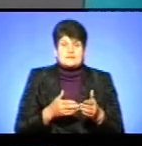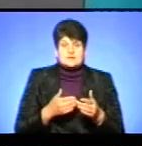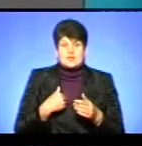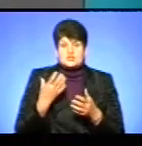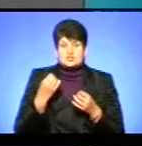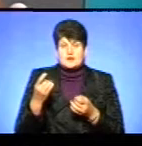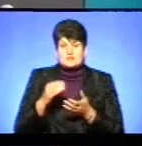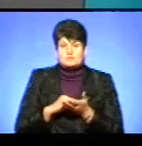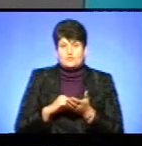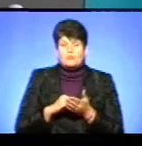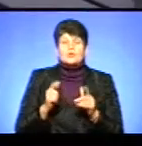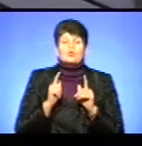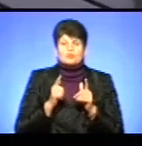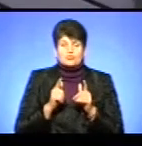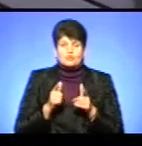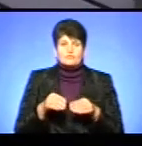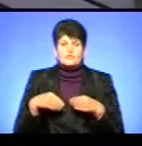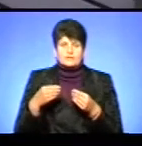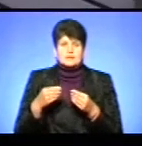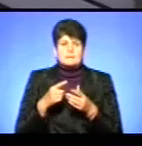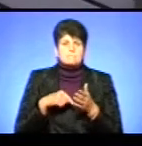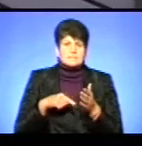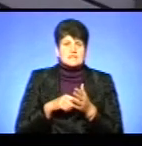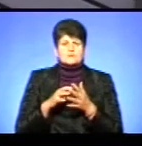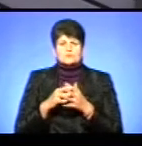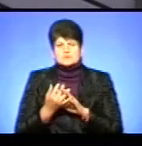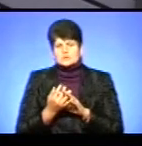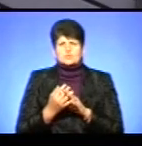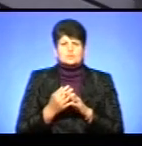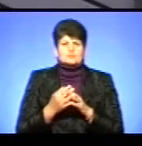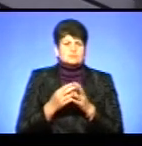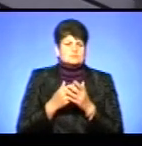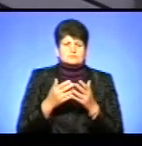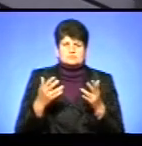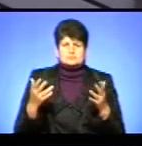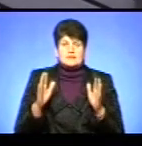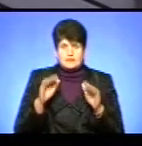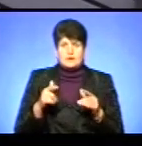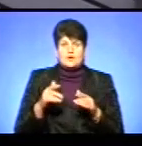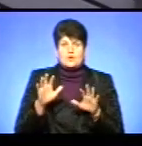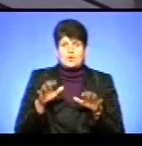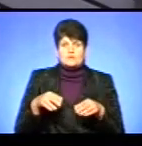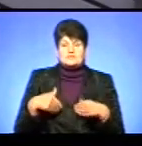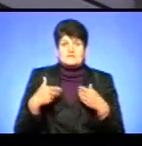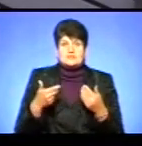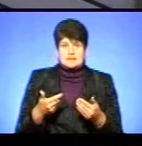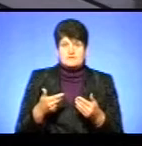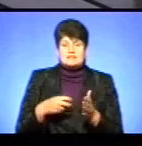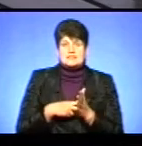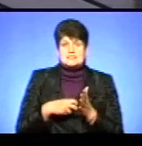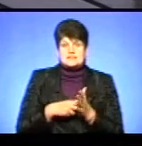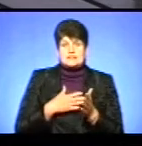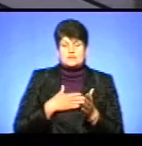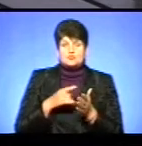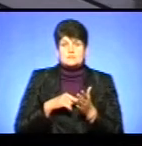раз повторююся, ми готові видати будь-якому місту, будь-якому селу, будь-якому селищу, нехай голови звертаються в листі на